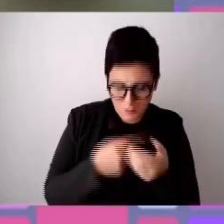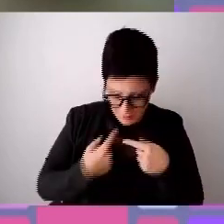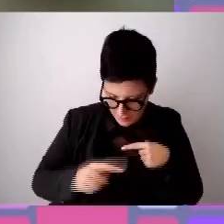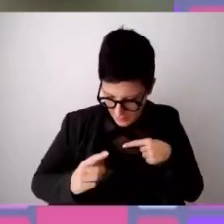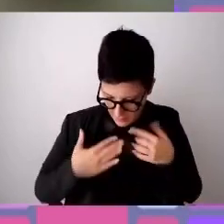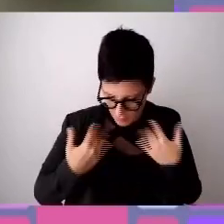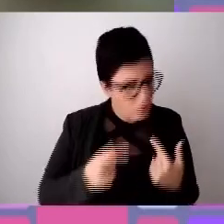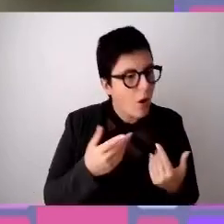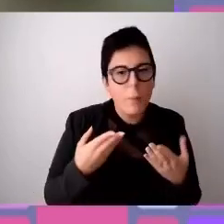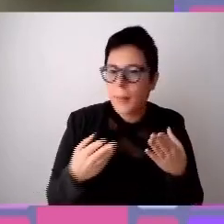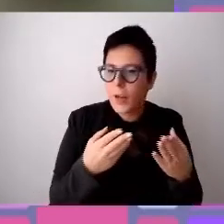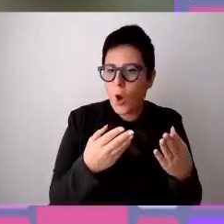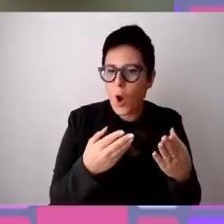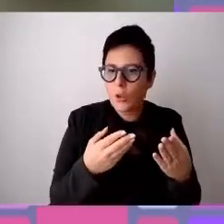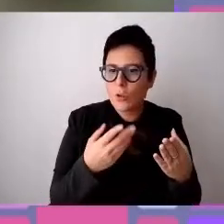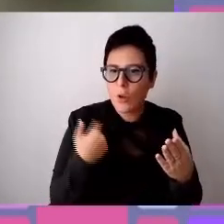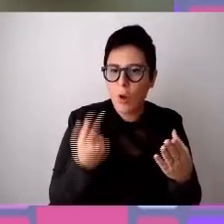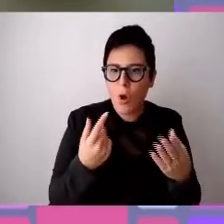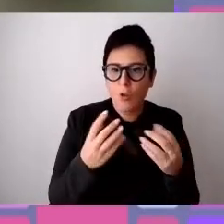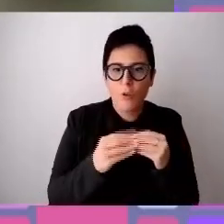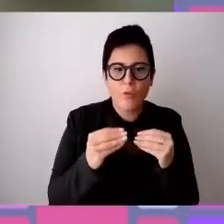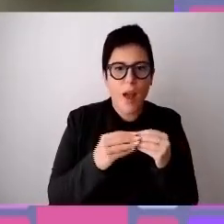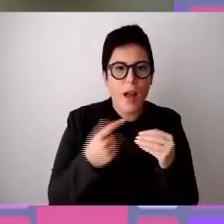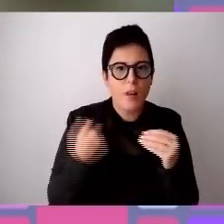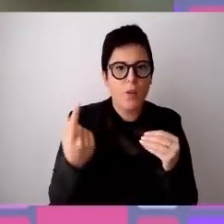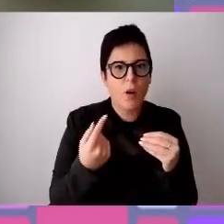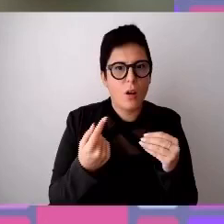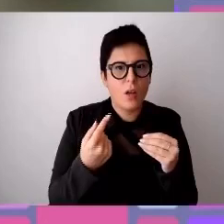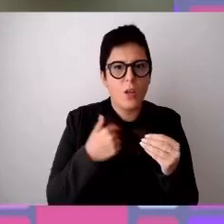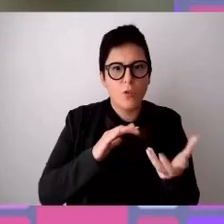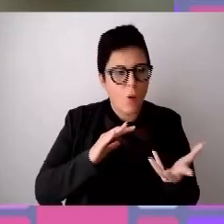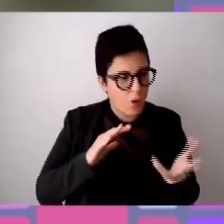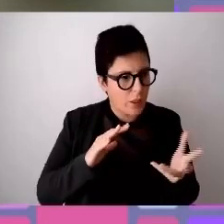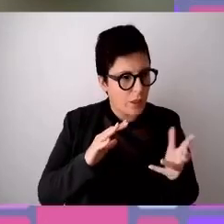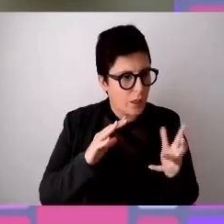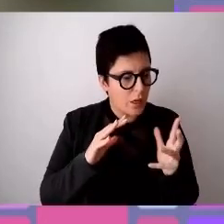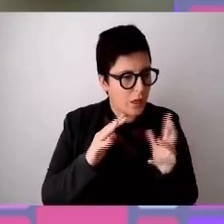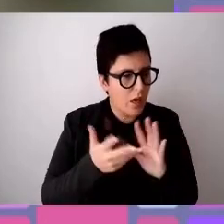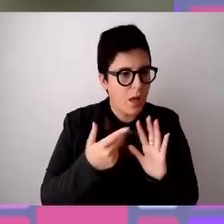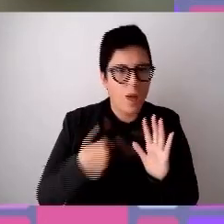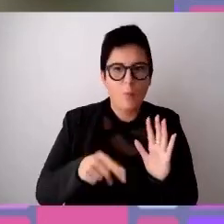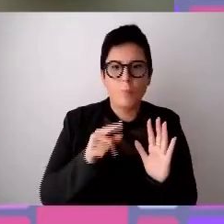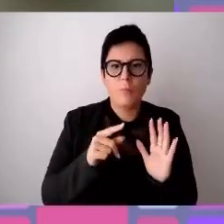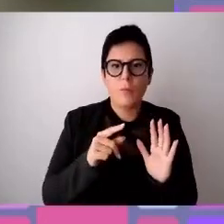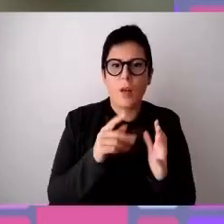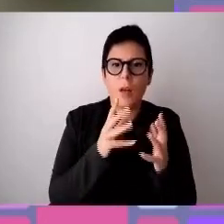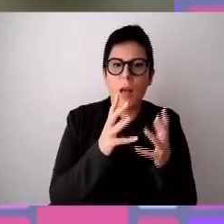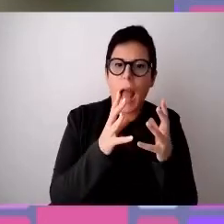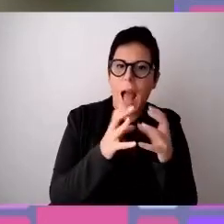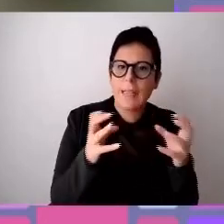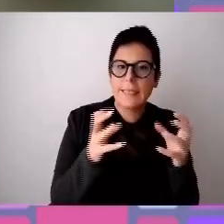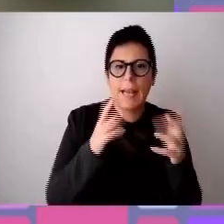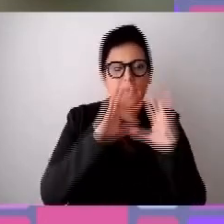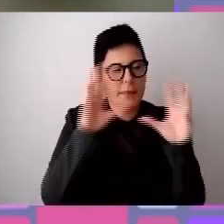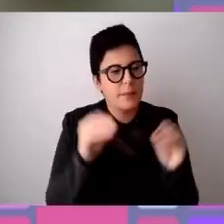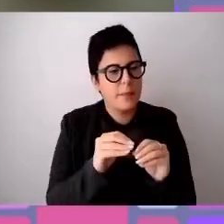nostro percorso, capitano a tutti, capiteranno a tutti, siamo vulnerabili. Quindi questo deve essere anche presente alle organizzazioni, le nostre vulnerabilità.